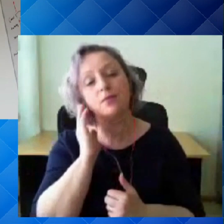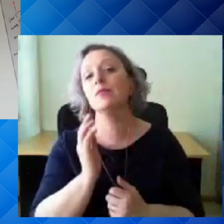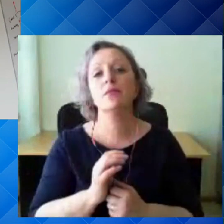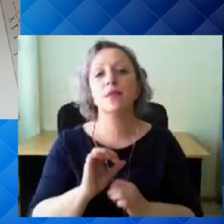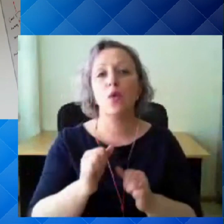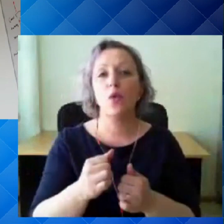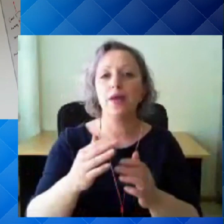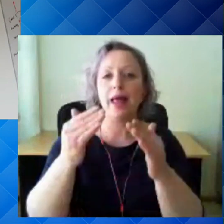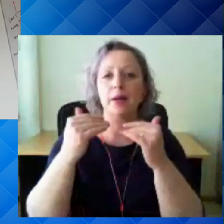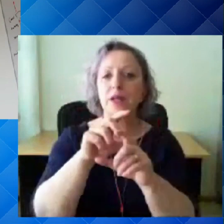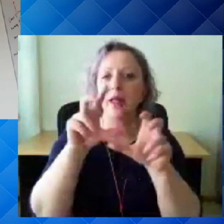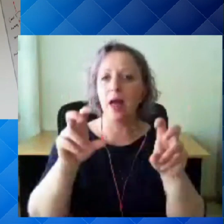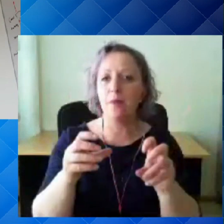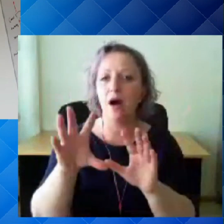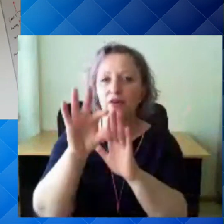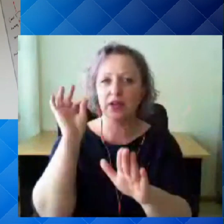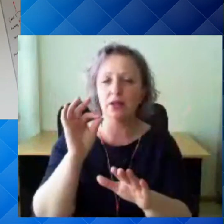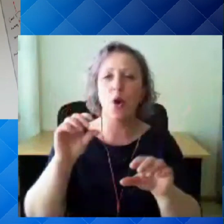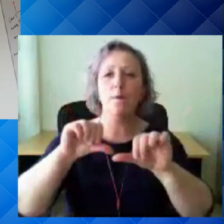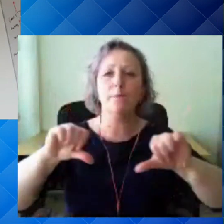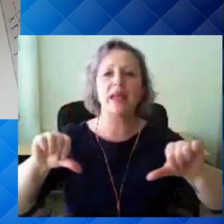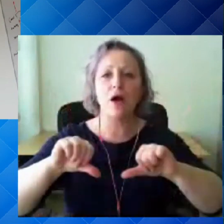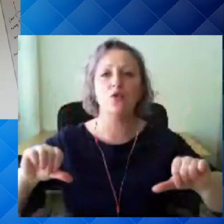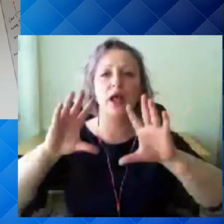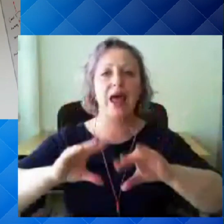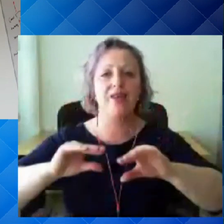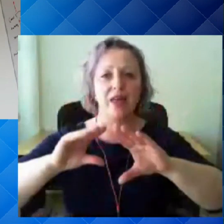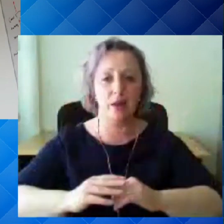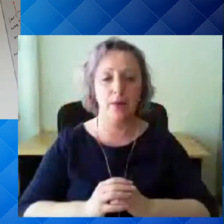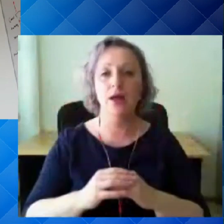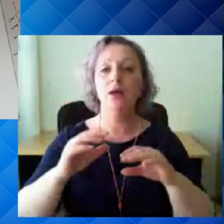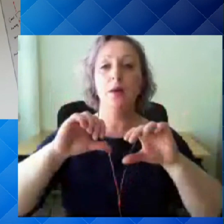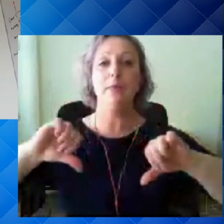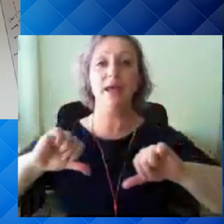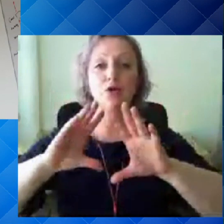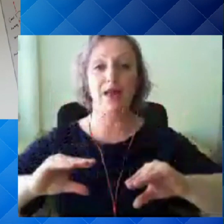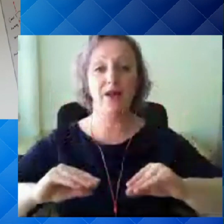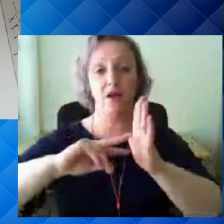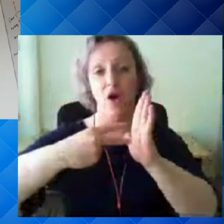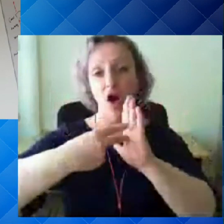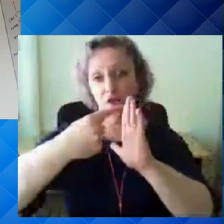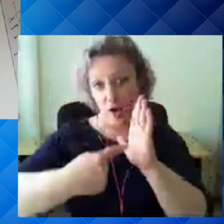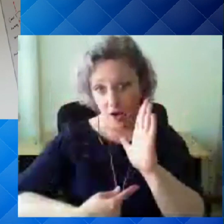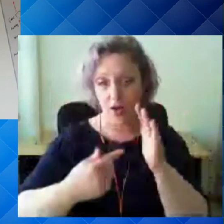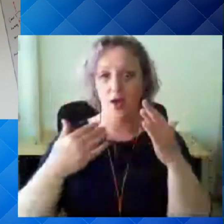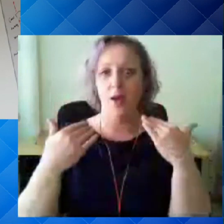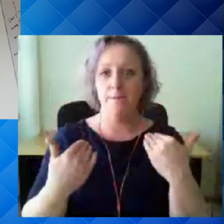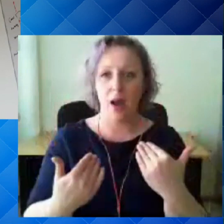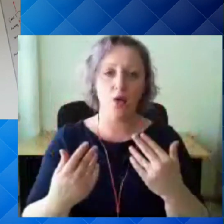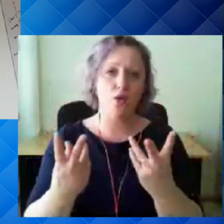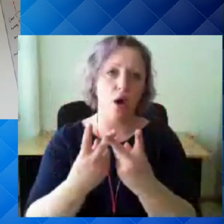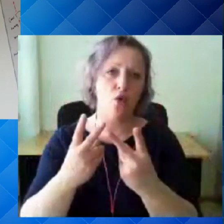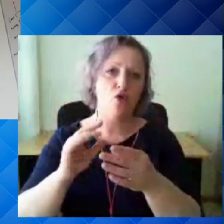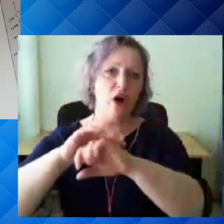siit järgmise teema, mis puhutab seda piirangute leevendamist, siis piirangute leevendamise kava on tänas otsuse kohaselt sellest valgest